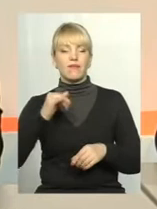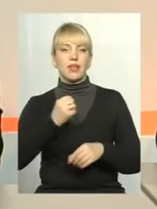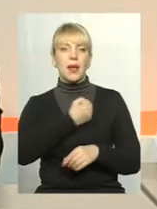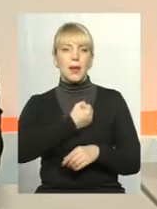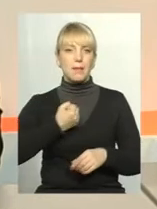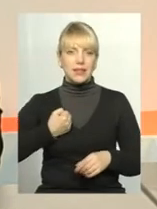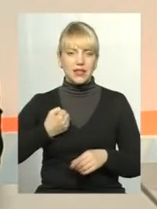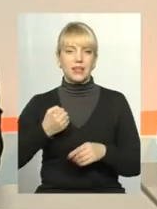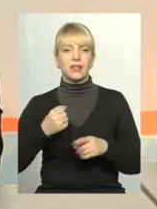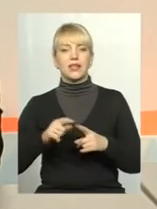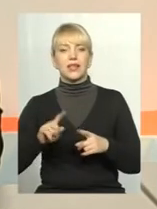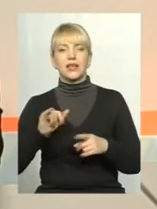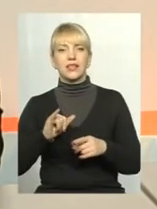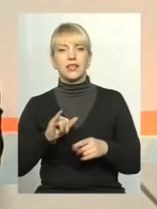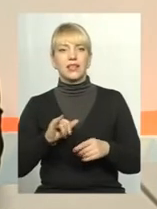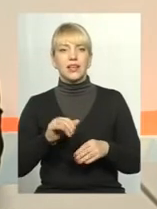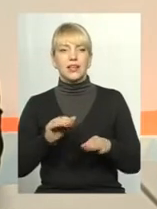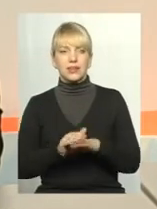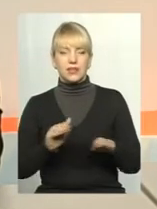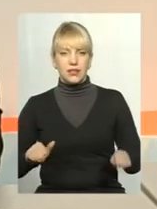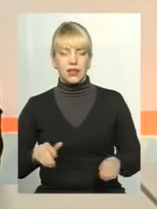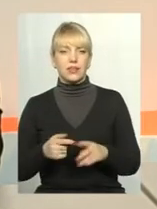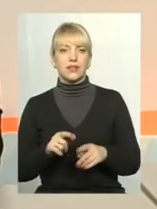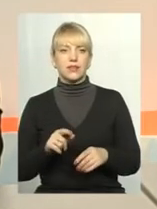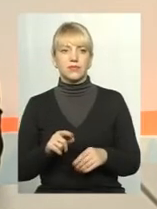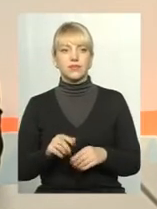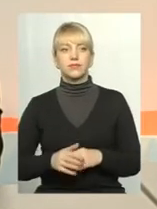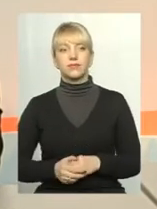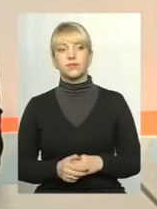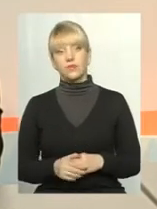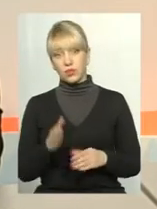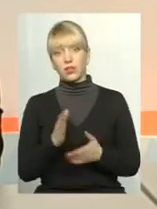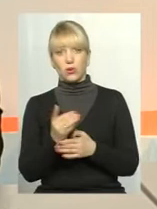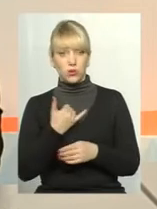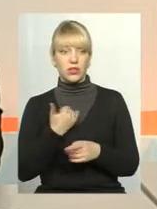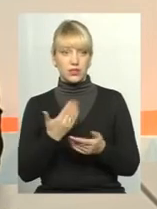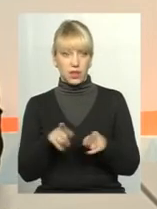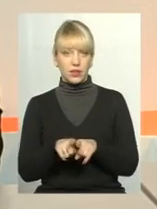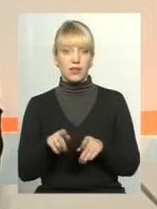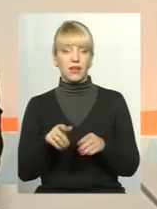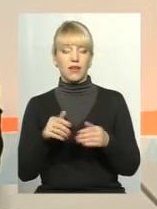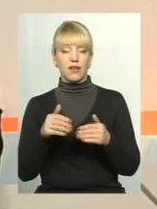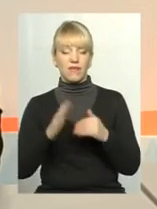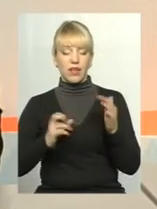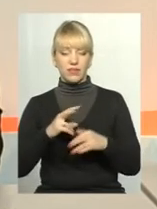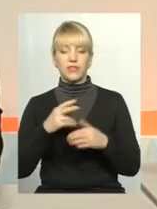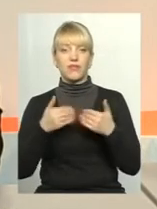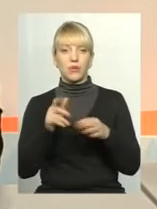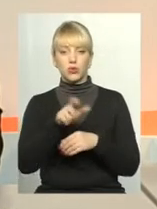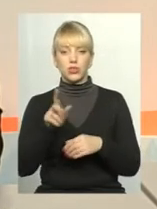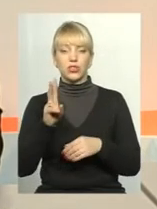терапією в достатній кількості. І є в нас вже такі фахівці, випускники, які готові